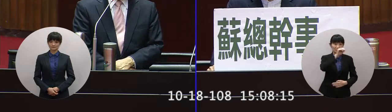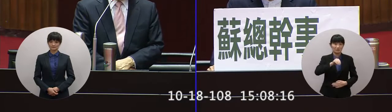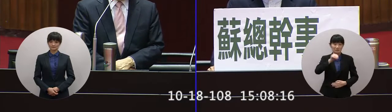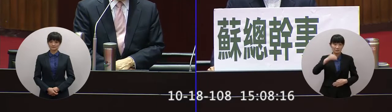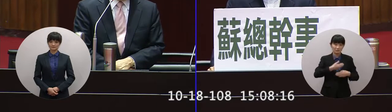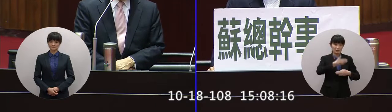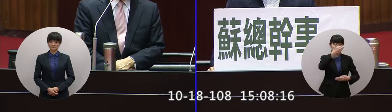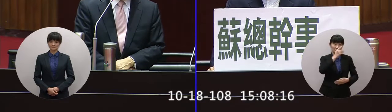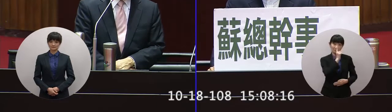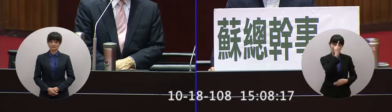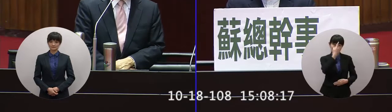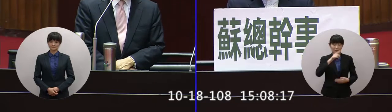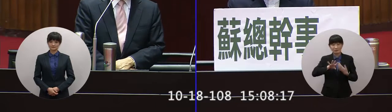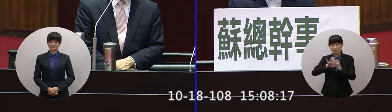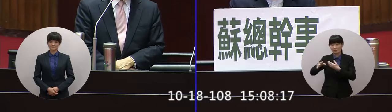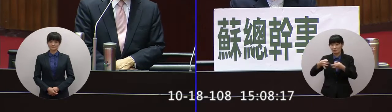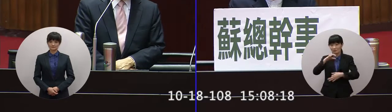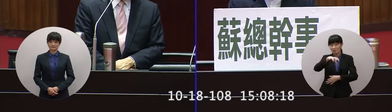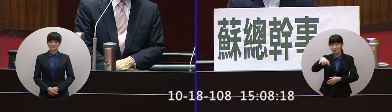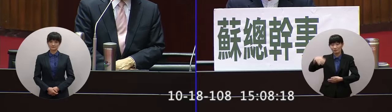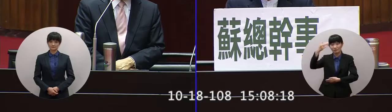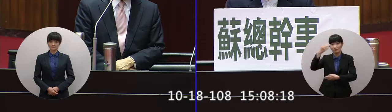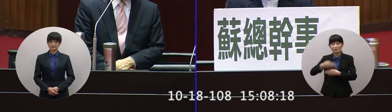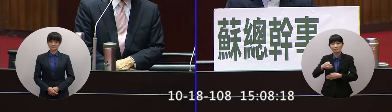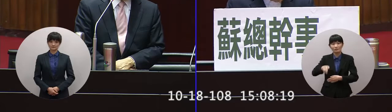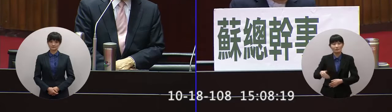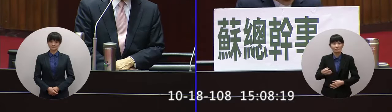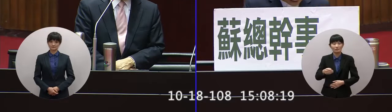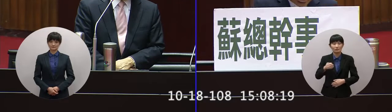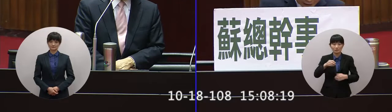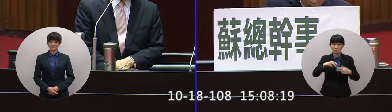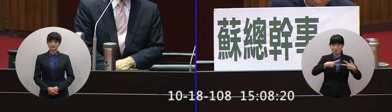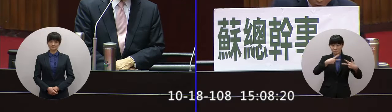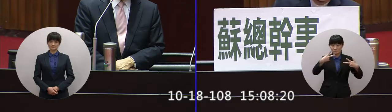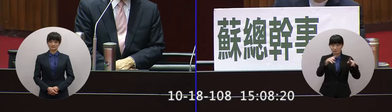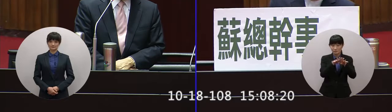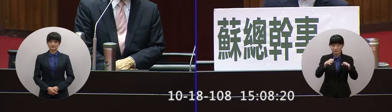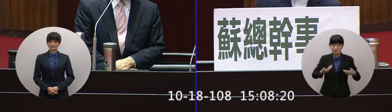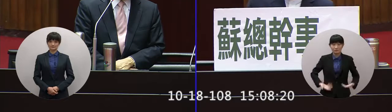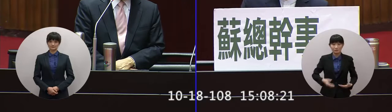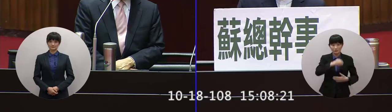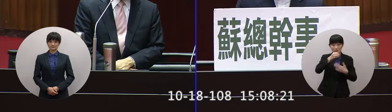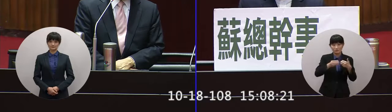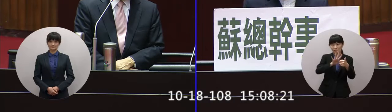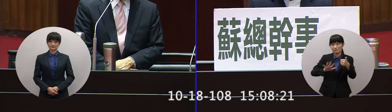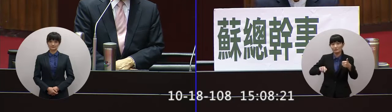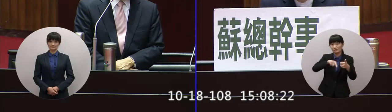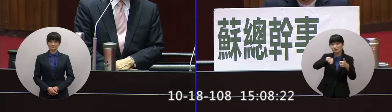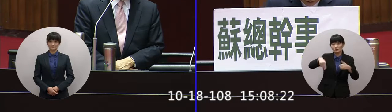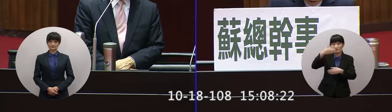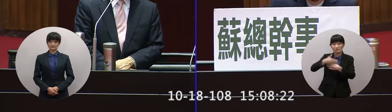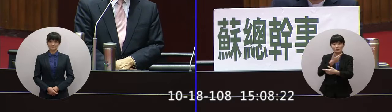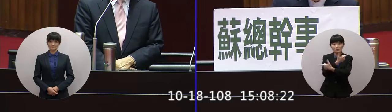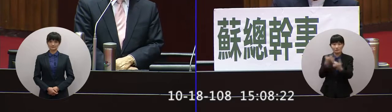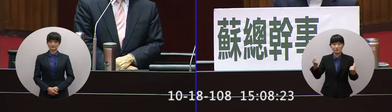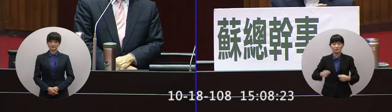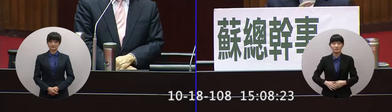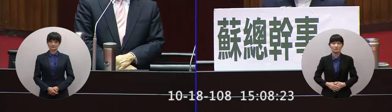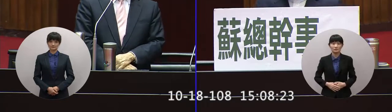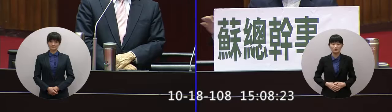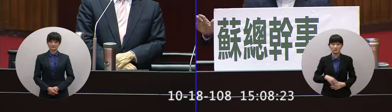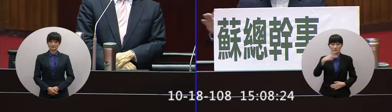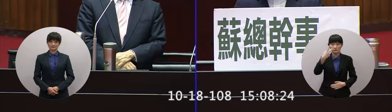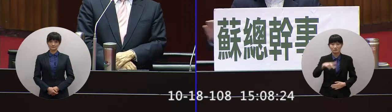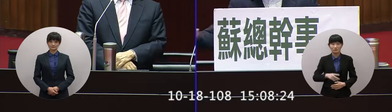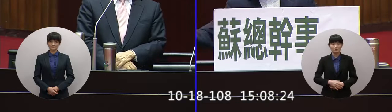幾乎都沒開一定休息過結果那個老公呢要辦公室連